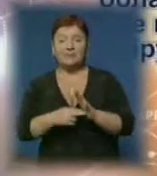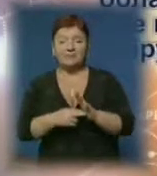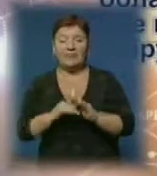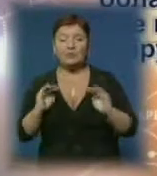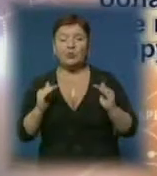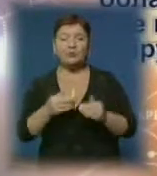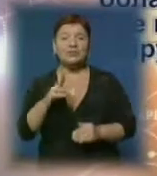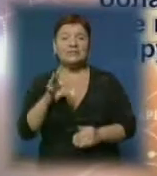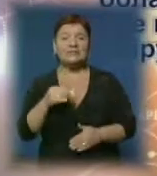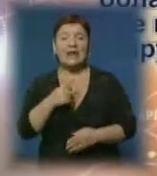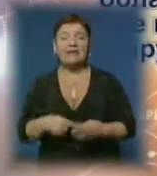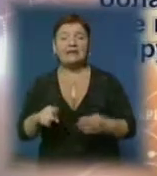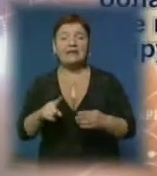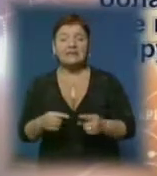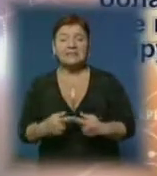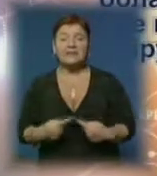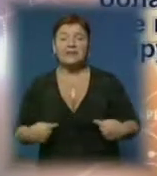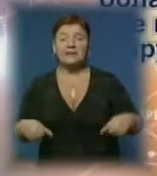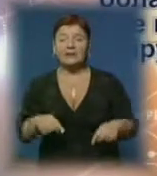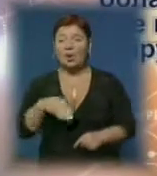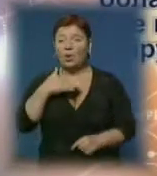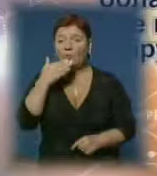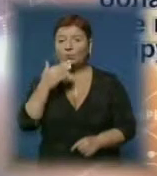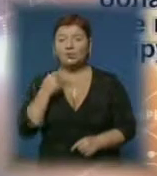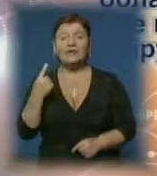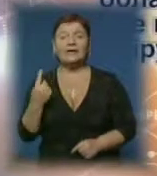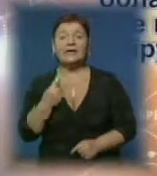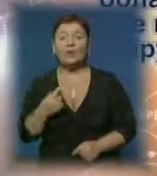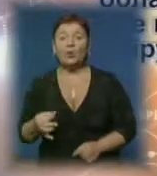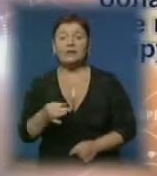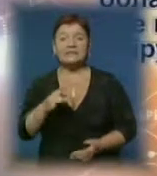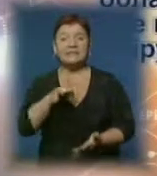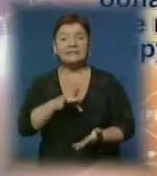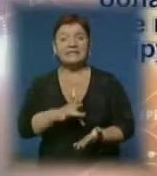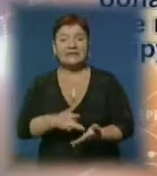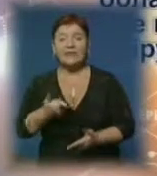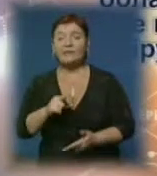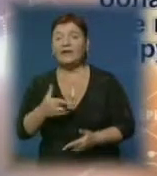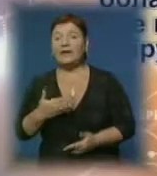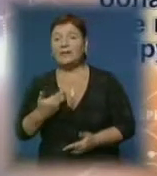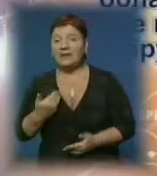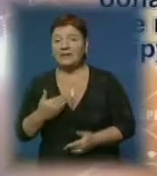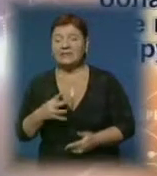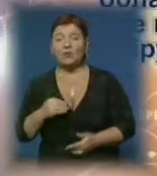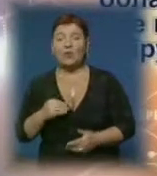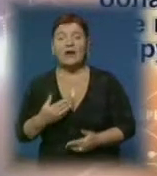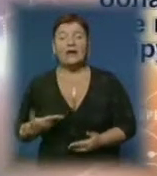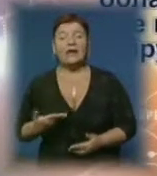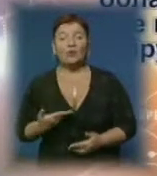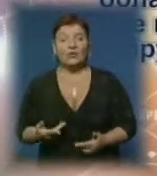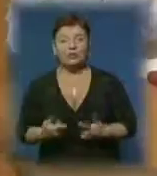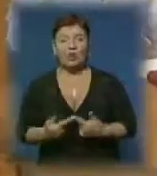– це фактично ліквідація відділення. Ужгород стане єдиним обласним центром в Україні, де не буде свого дитячого хірургічного